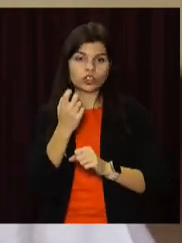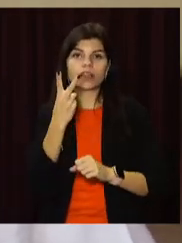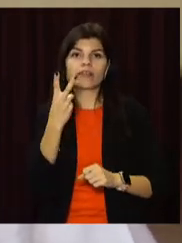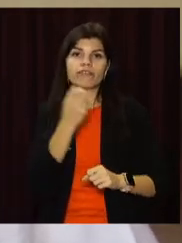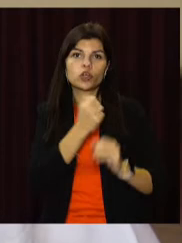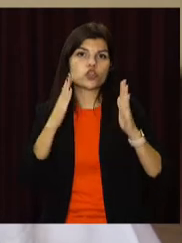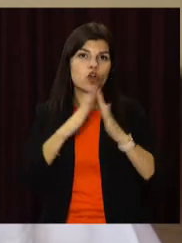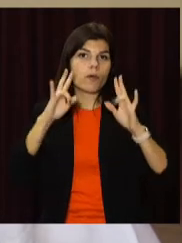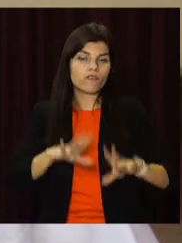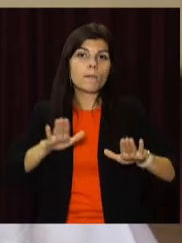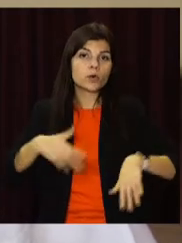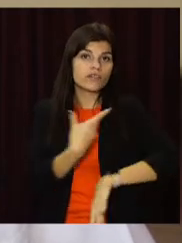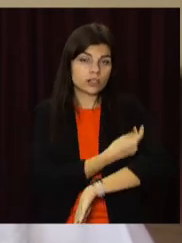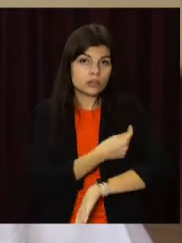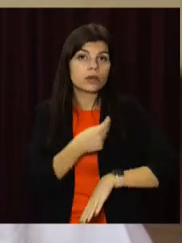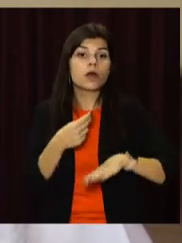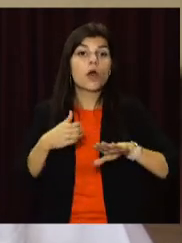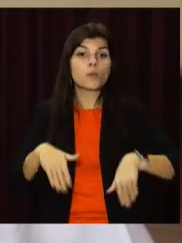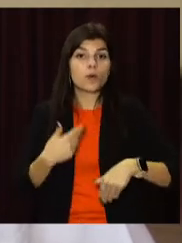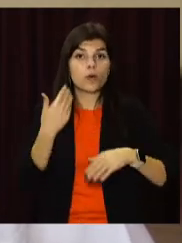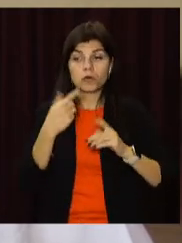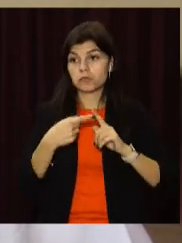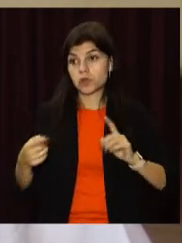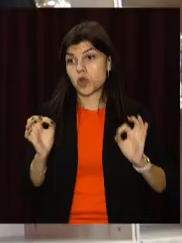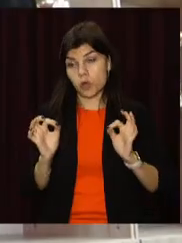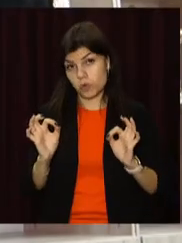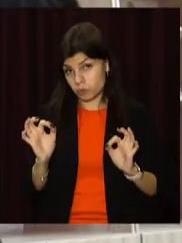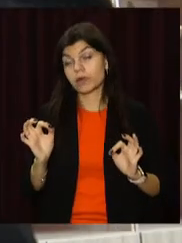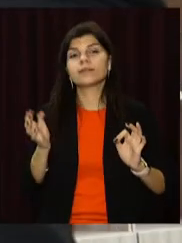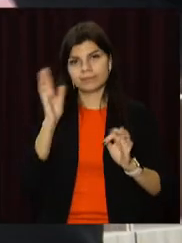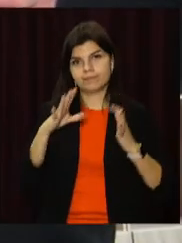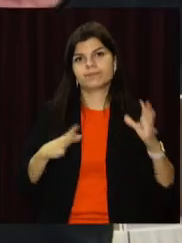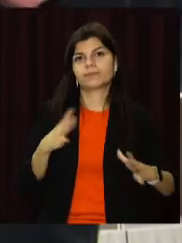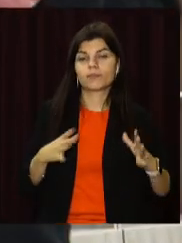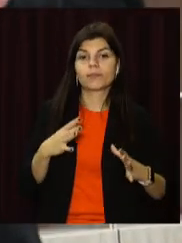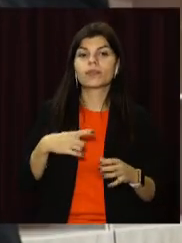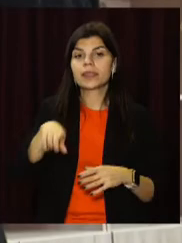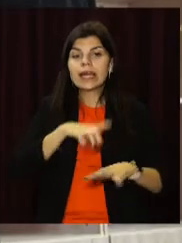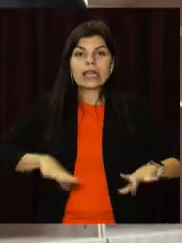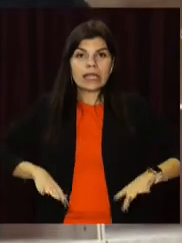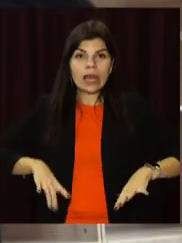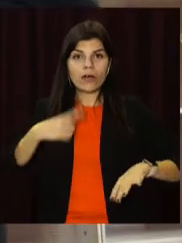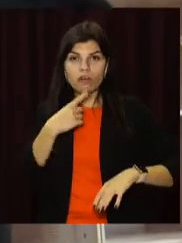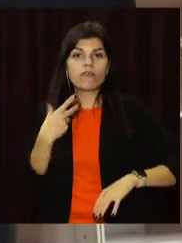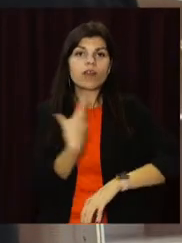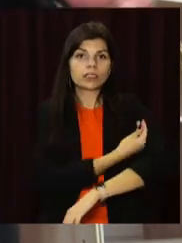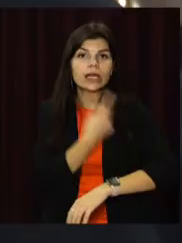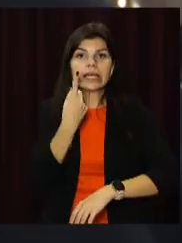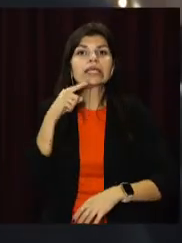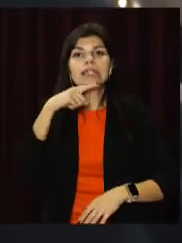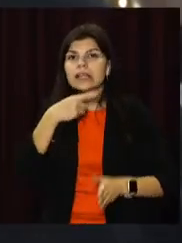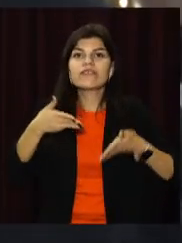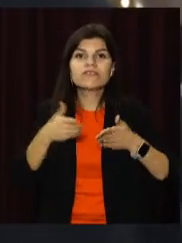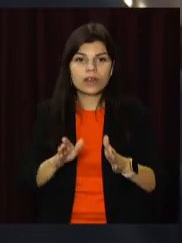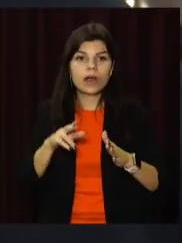дві тижні вдома після вакцини. Після того, як прийшла, все було нормально. Тренери спортсменів один голос запевняють, вакцинація – єдиний